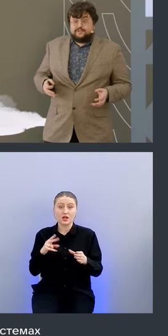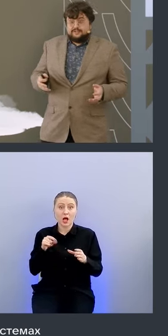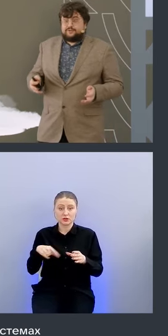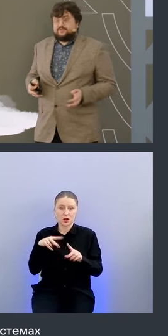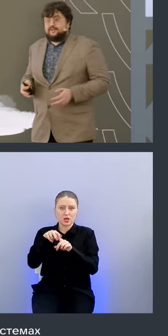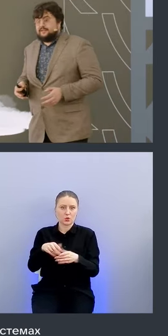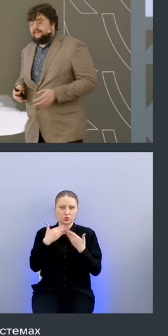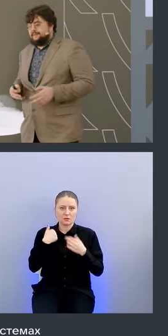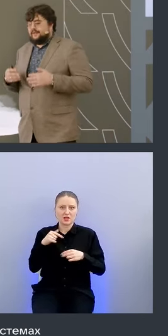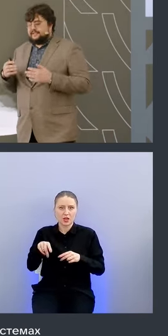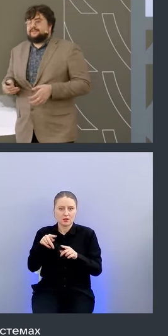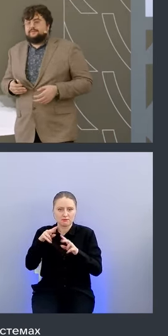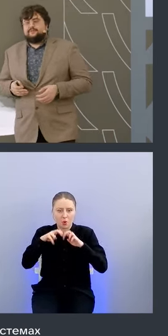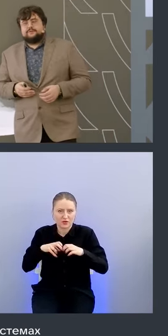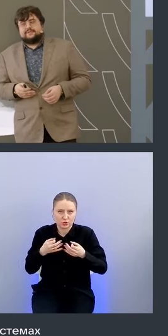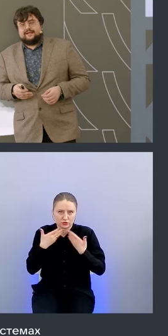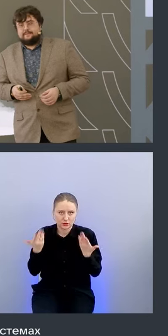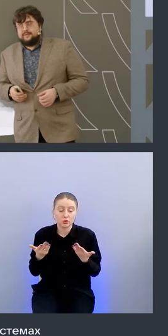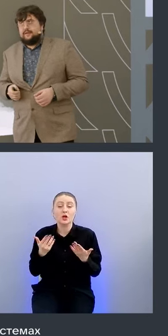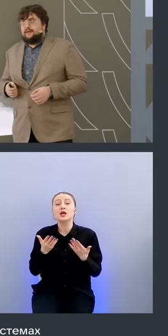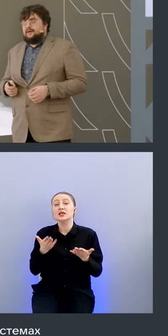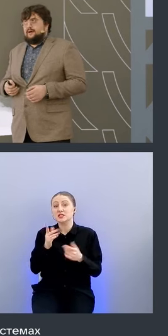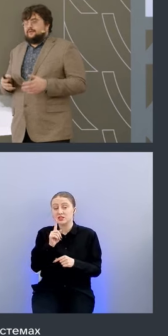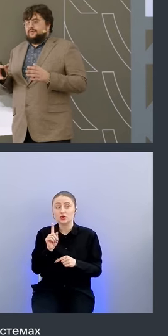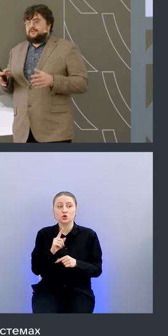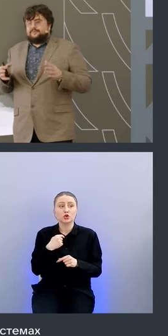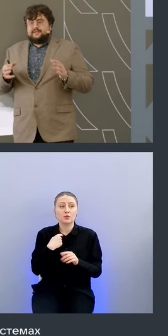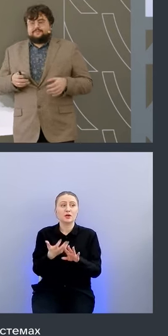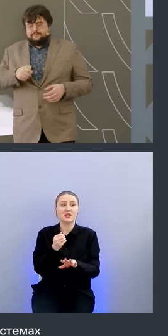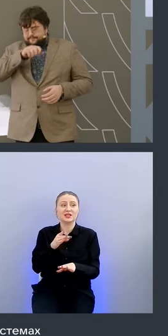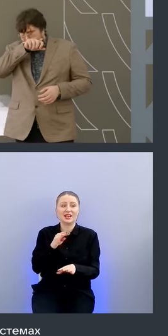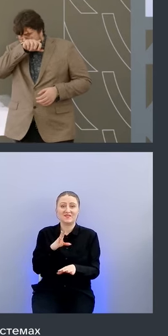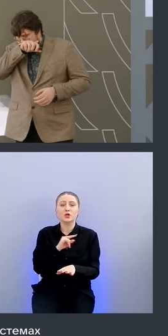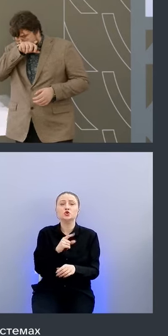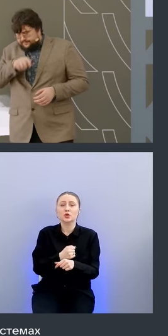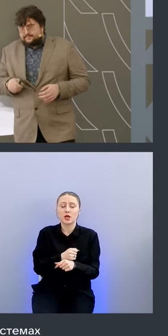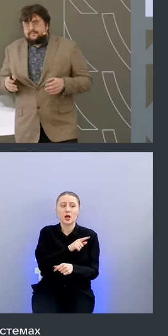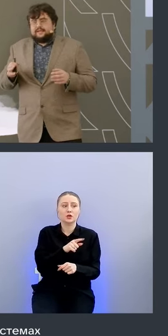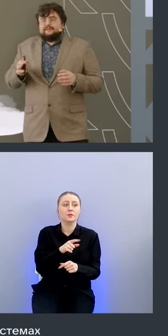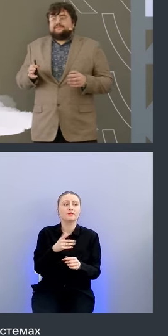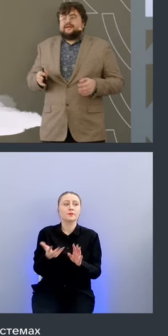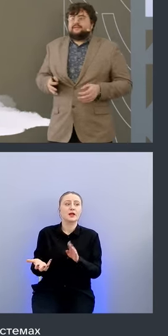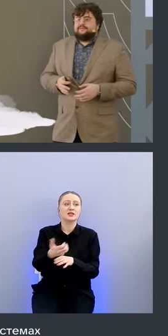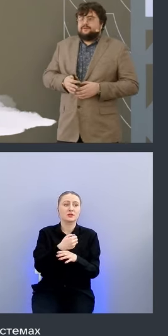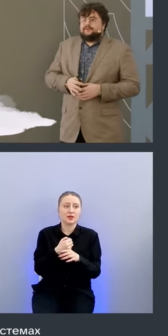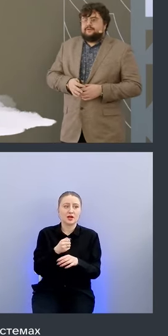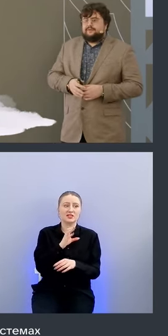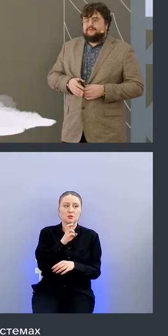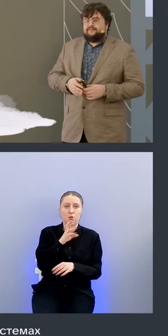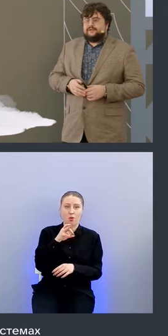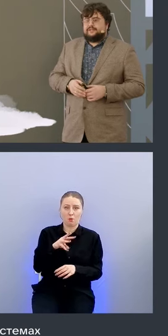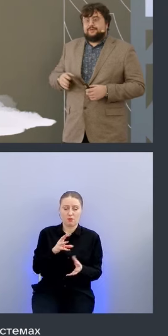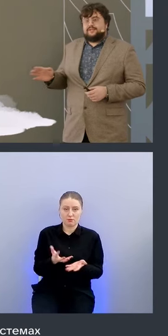ничего единственное что делает риви естественно мы его записали она берет собирает збом и отправляет его